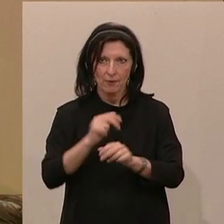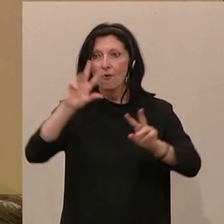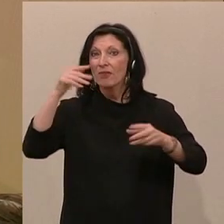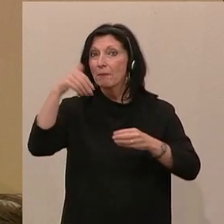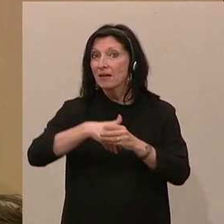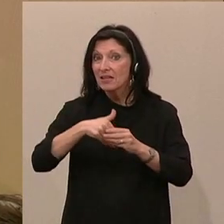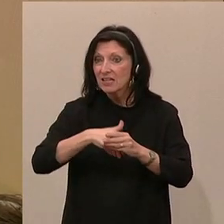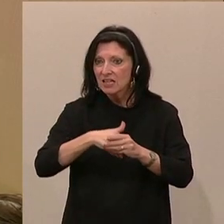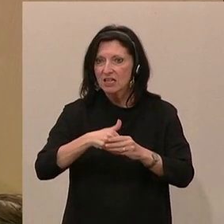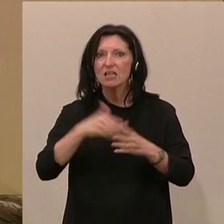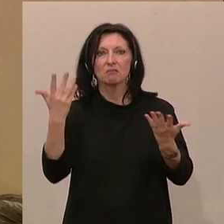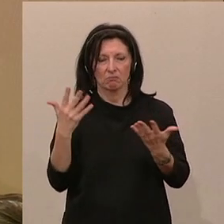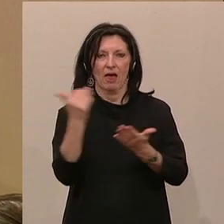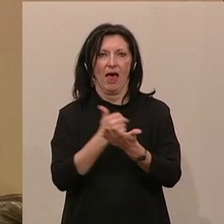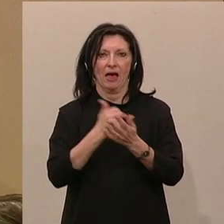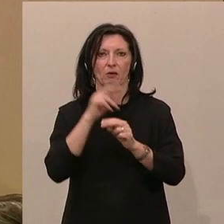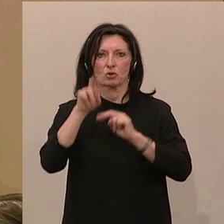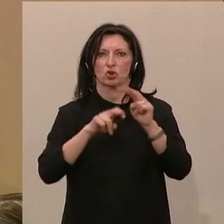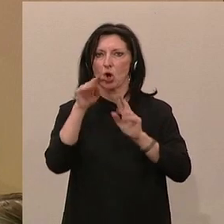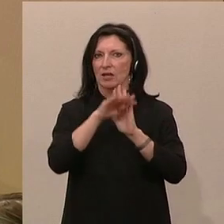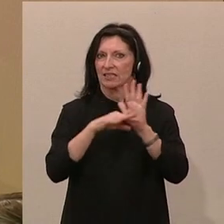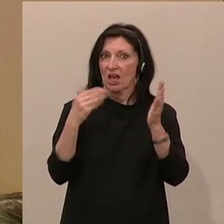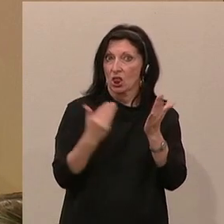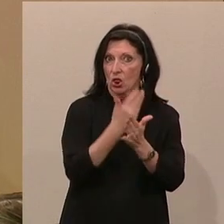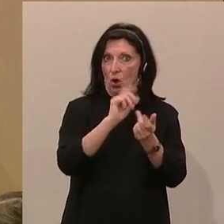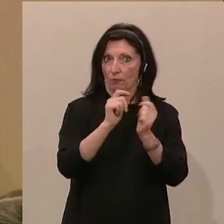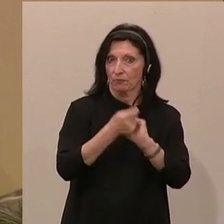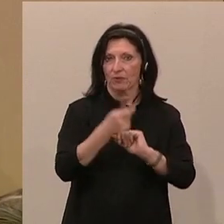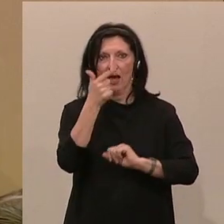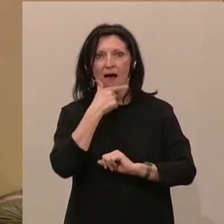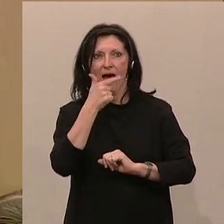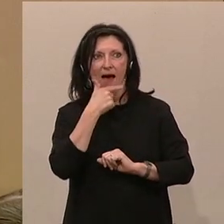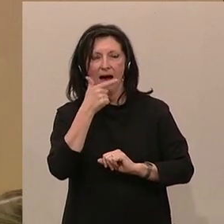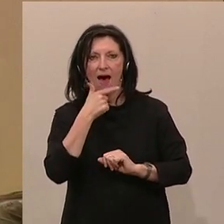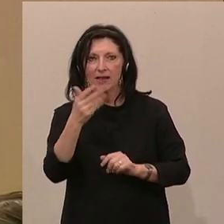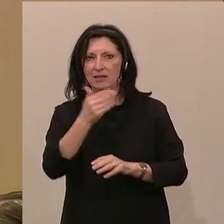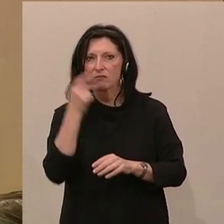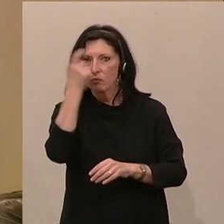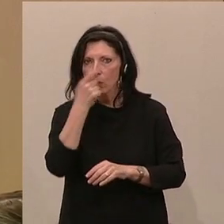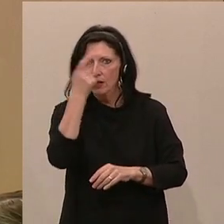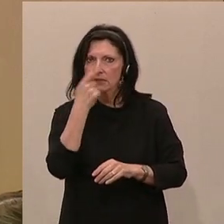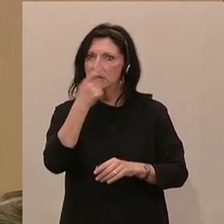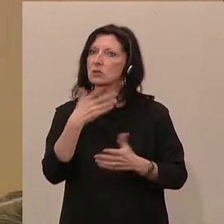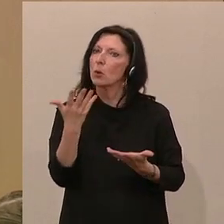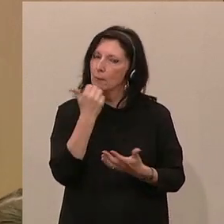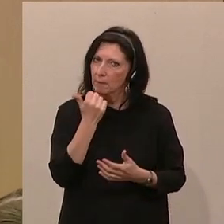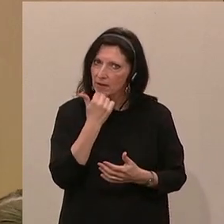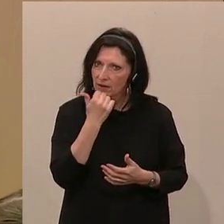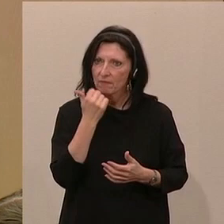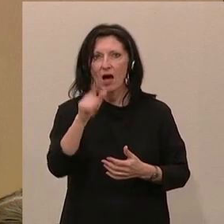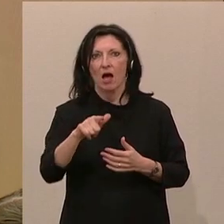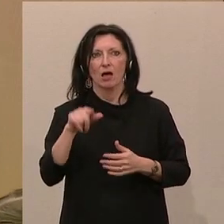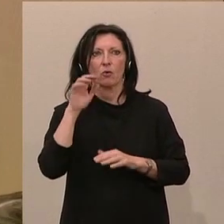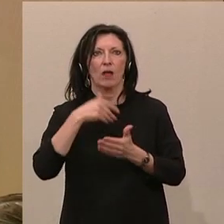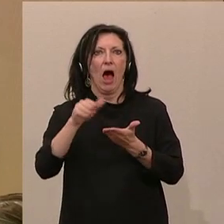auch ganz kurz, Neukodifizierung des Einkommenssteuergesetzes, Förderung der privaten Altersvorsorge, Senkung der Abgabenbelastungen für mittlere und